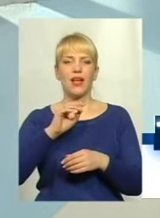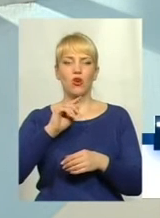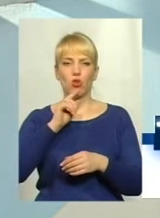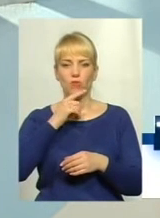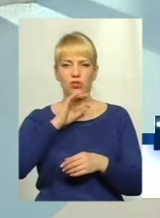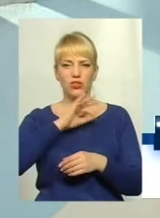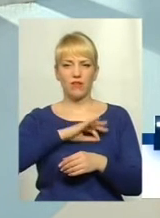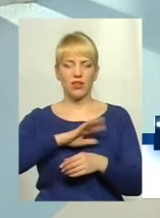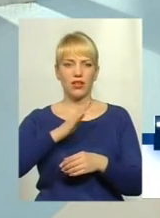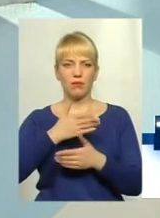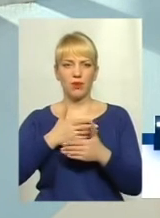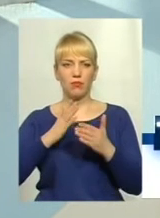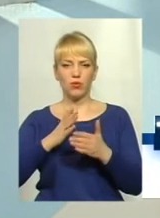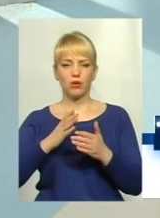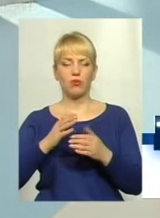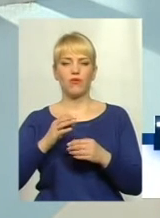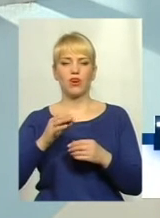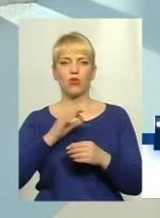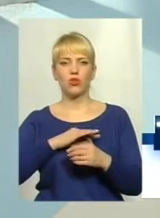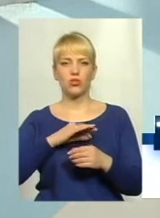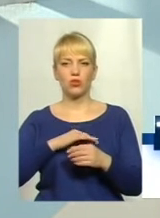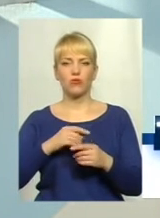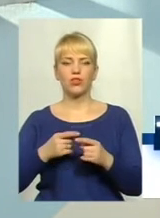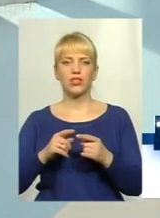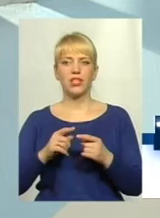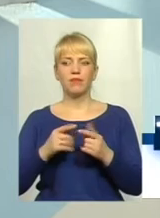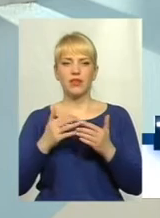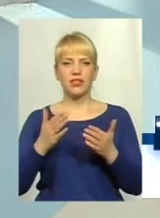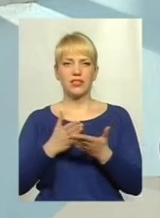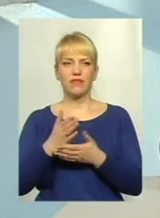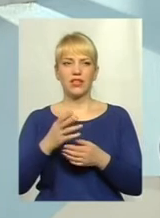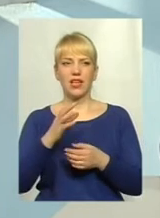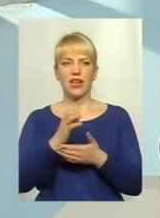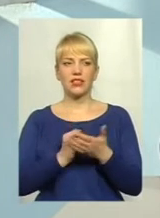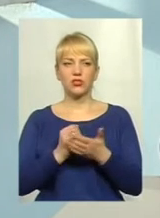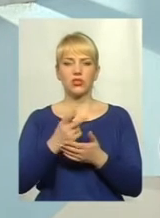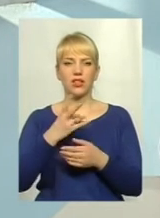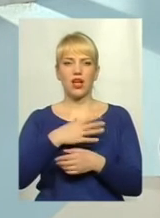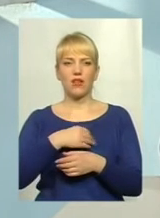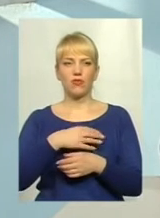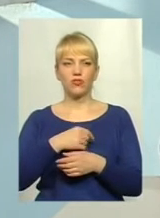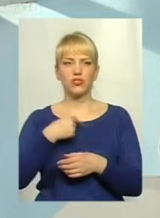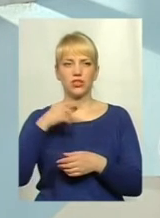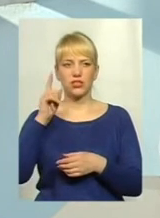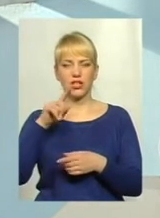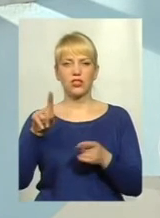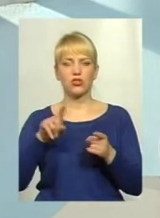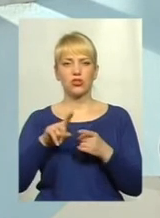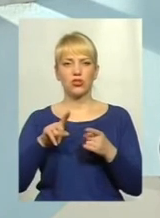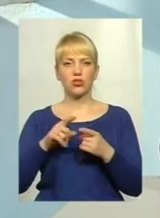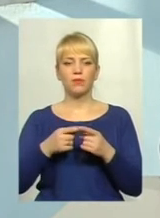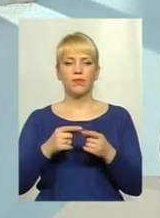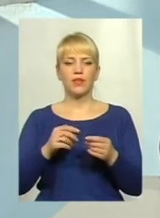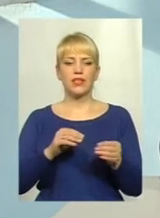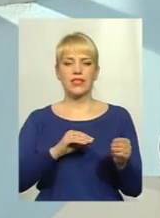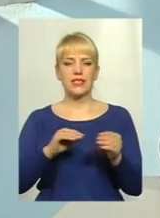відновлені види енергоресурсу. Це дійсно так, тому що і на Львівщині, я знаю, садять енергетичну тополі в інших регіонах